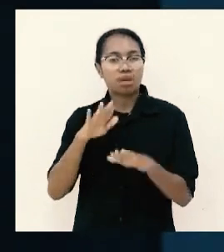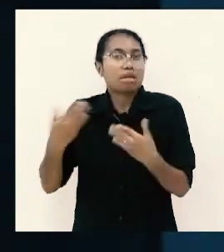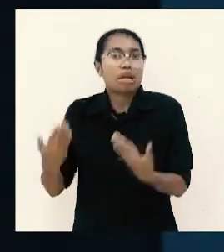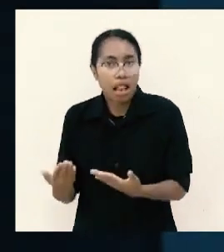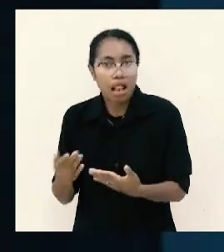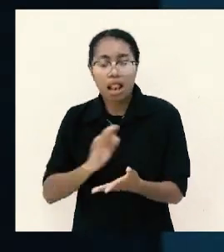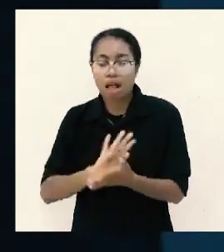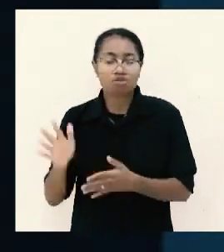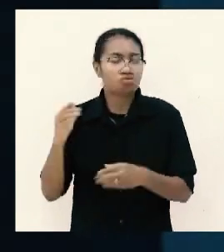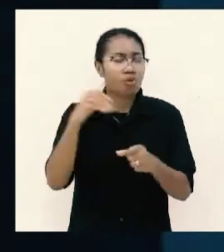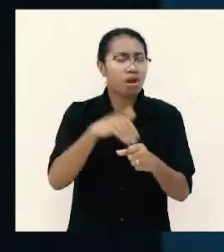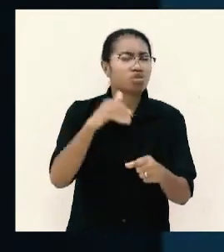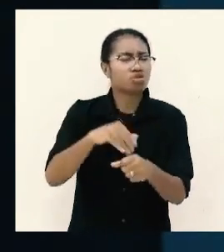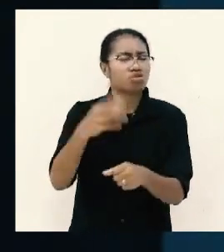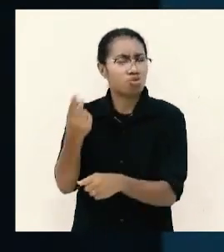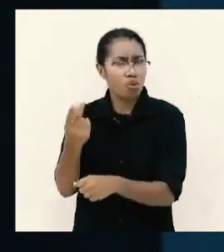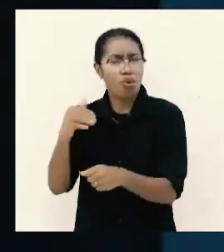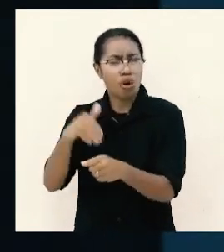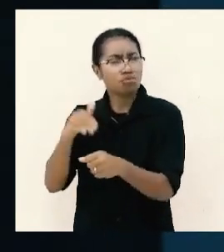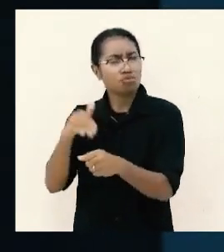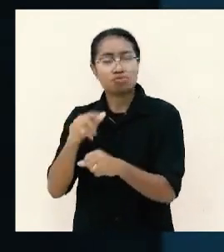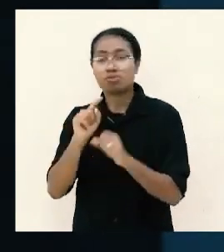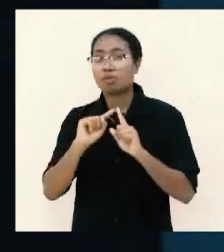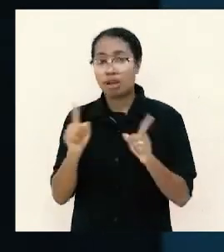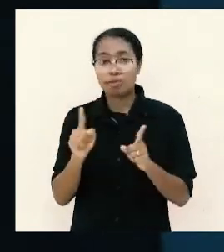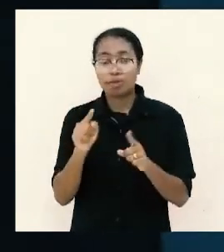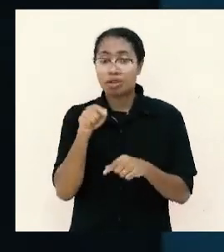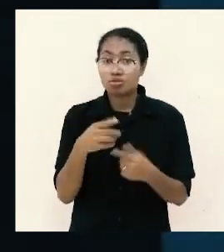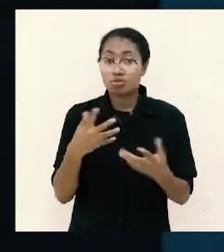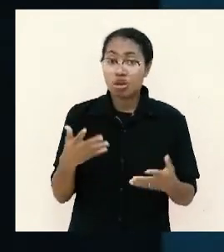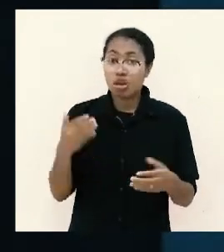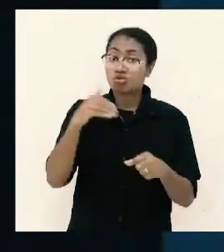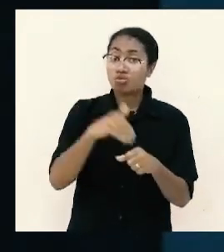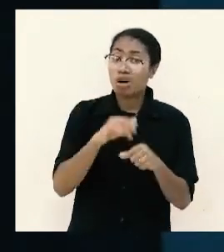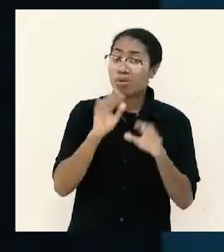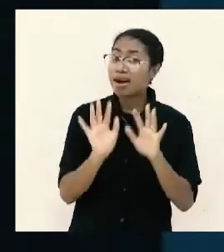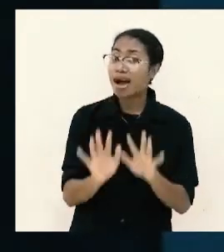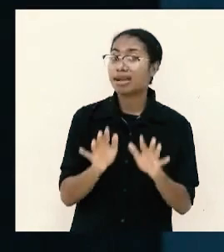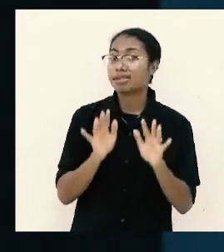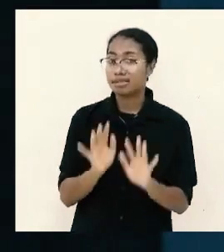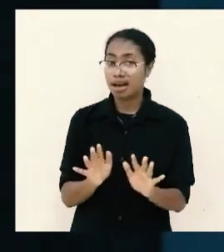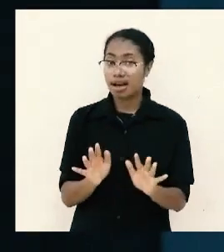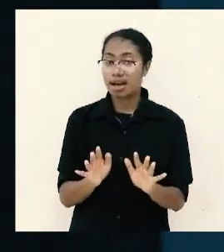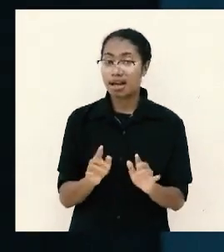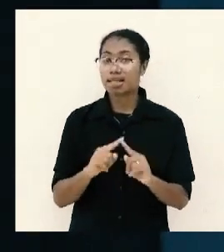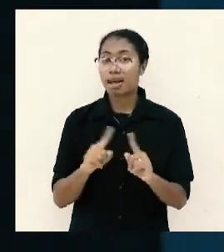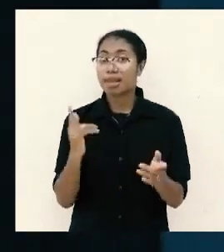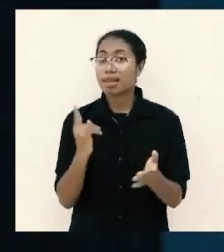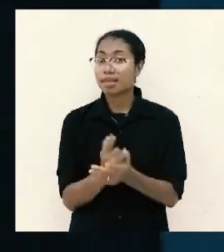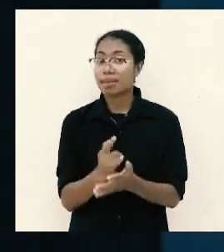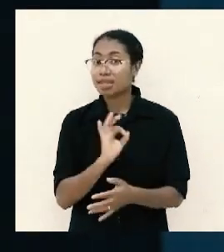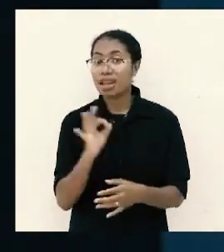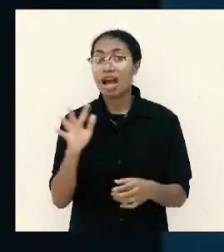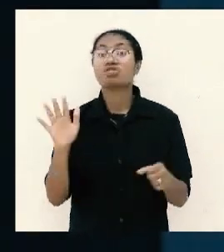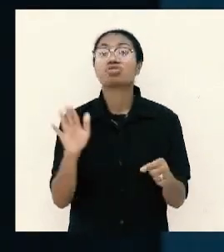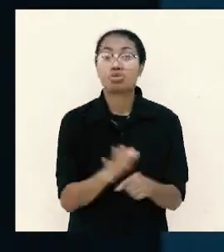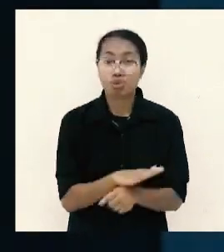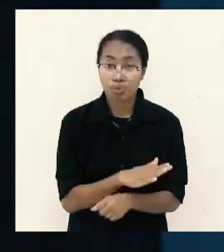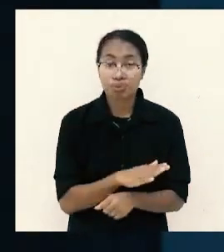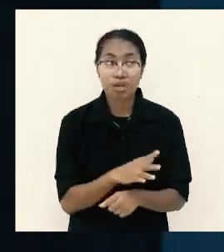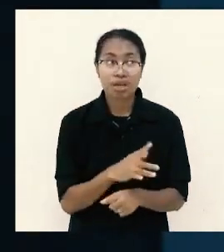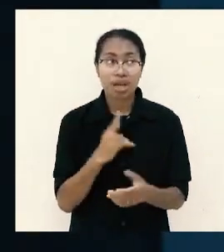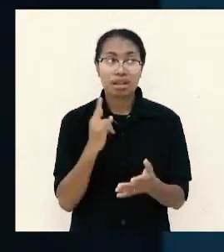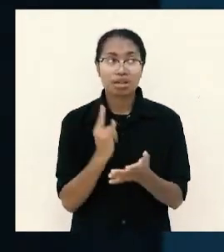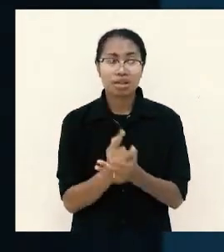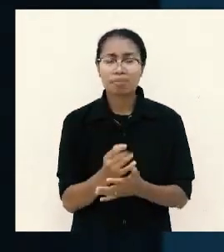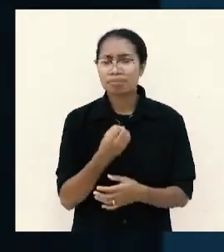kasih duit tapi biarpun mereka sumbang sebegitu banyak tetap tidak mencukupi dia terus